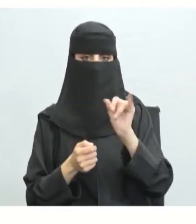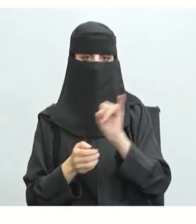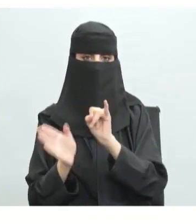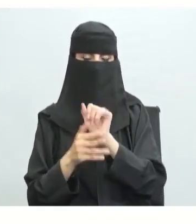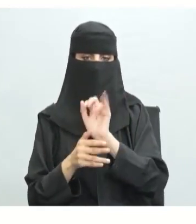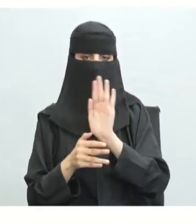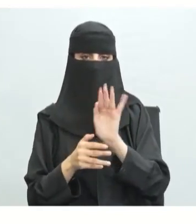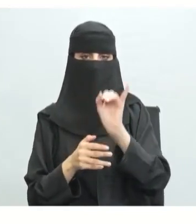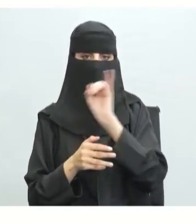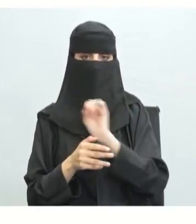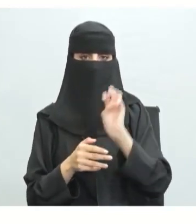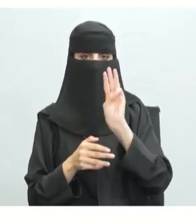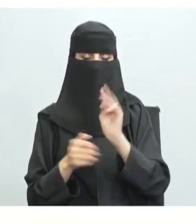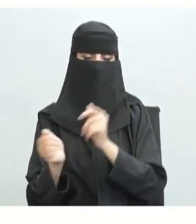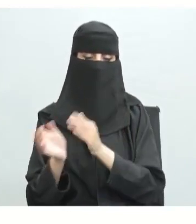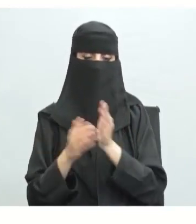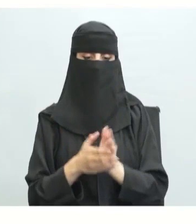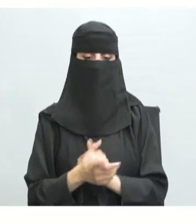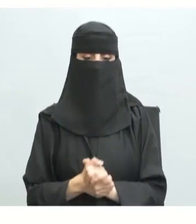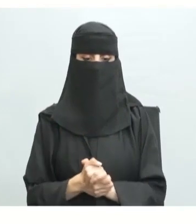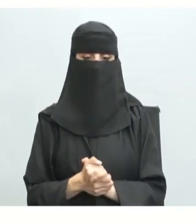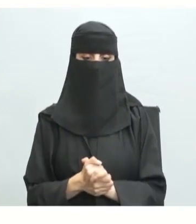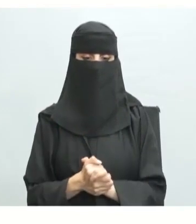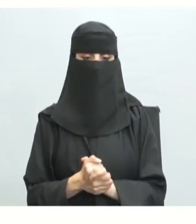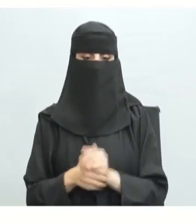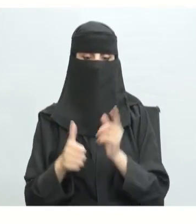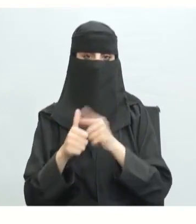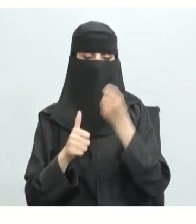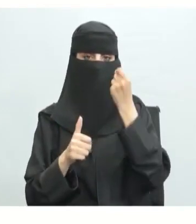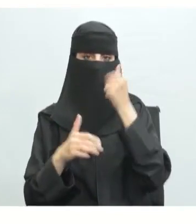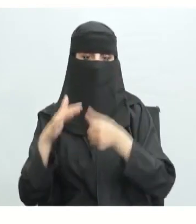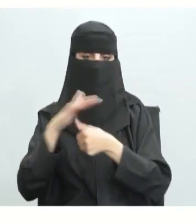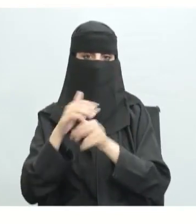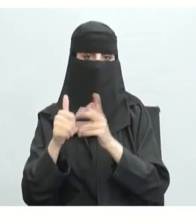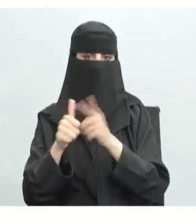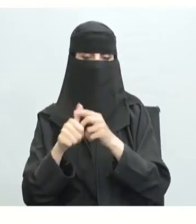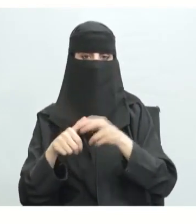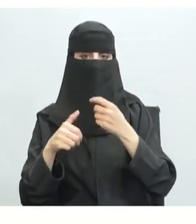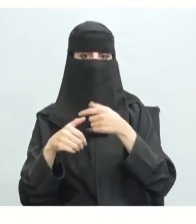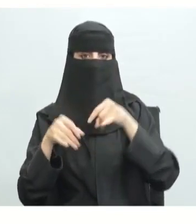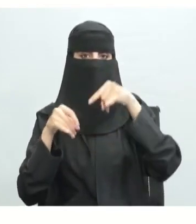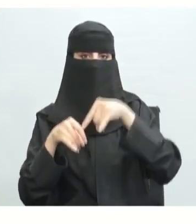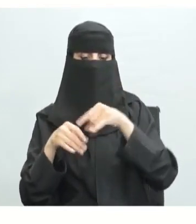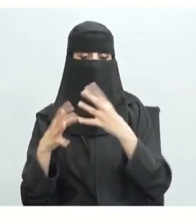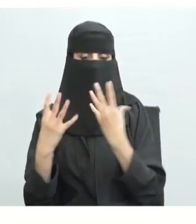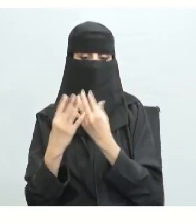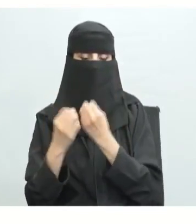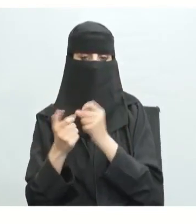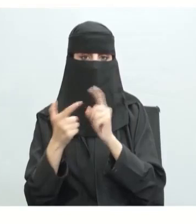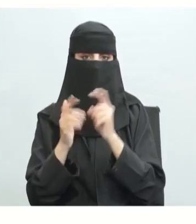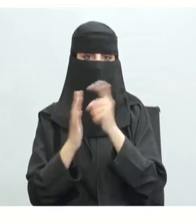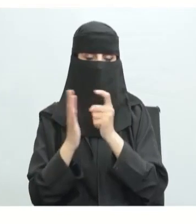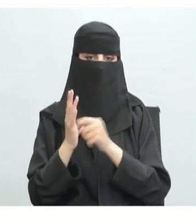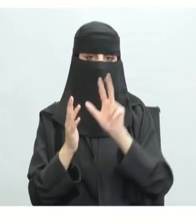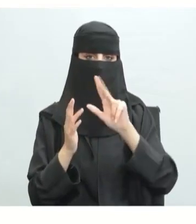اقتصاد السوق آدم سميث هذا الموضوع وللموضوع مثلاً رئيس الدفاع والأمن وأيضاً من الموضوعات التي تحدث عنها النظام الرأسمالي